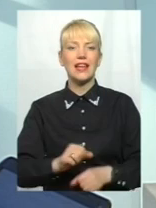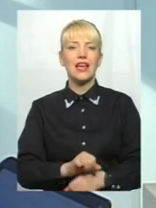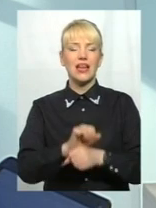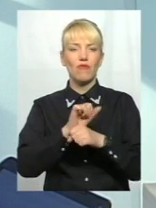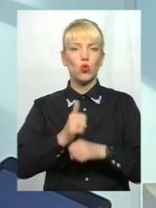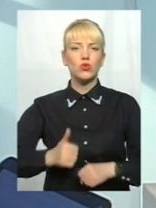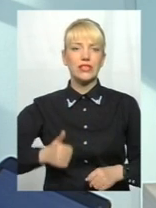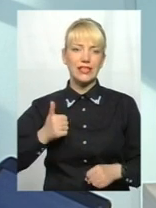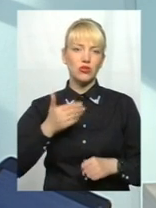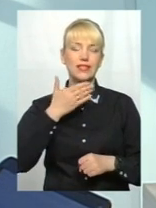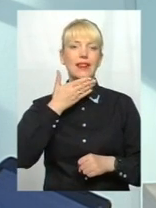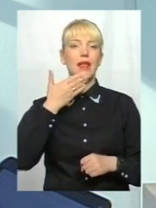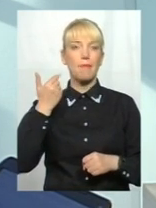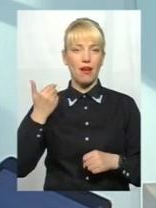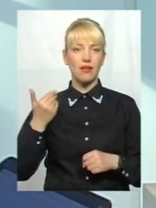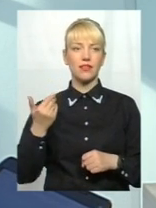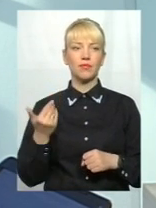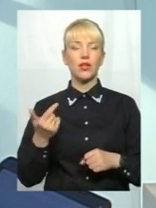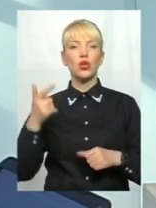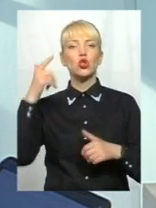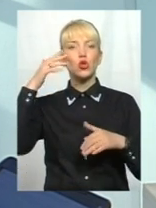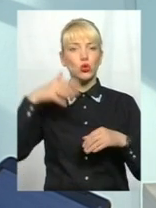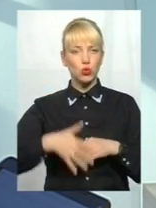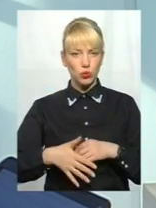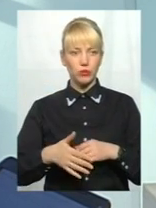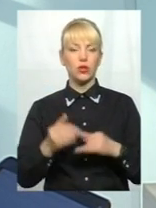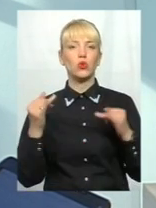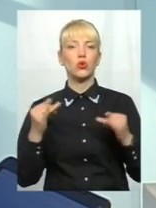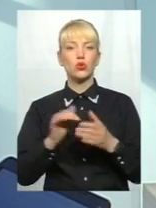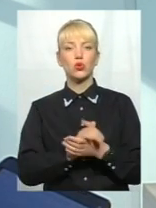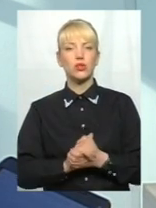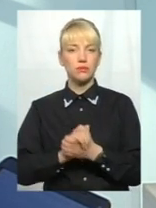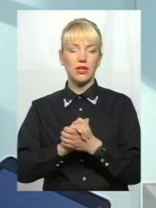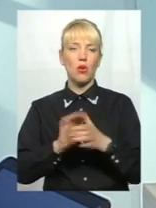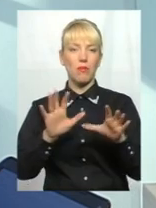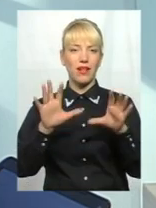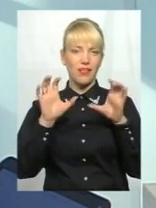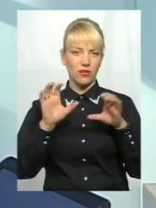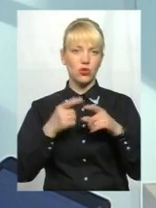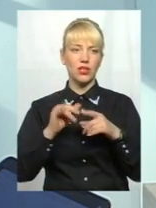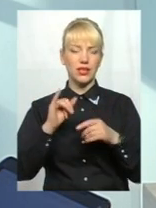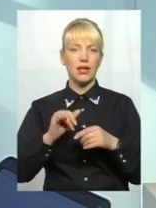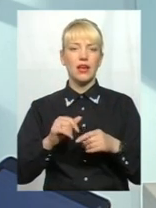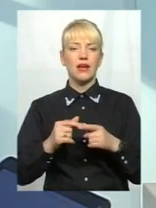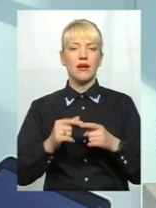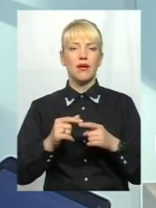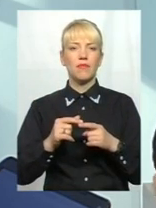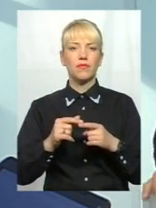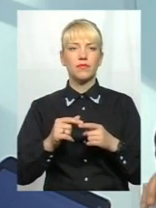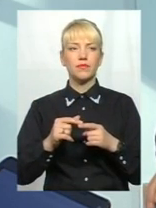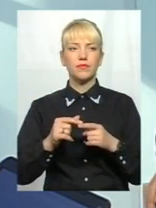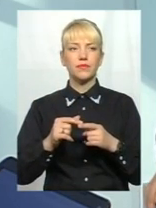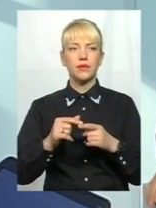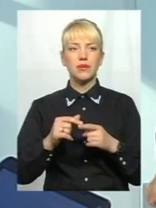немає зрозумілої, суспільно сприйнятної і, бодайсь, прийнятної в політичному істеблішменті